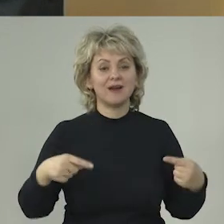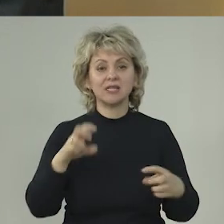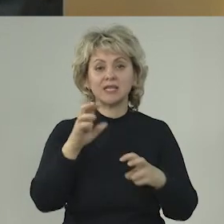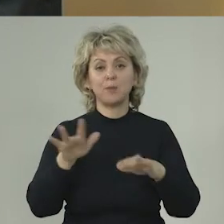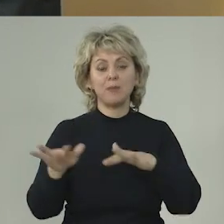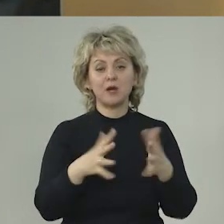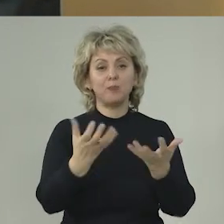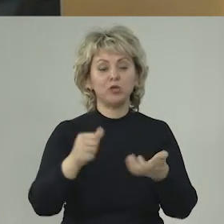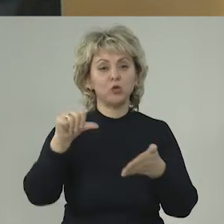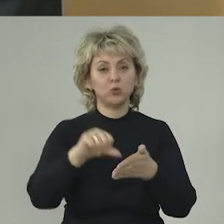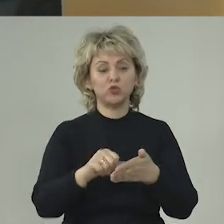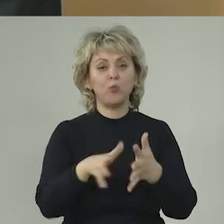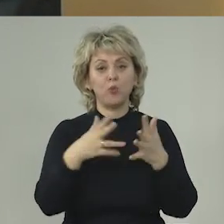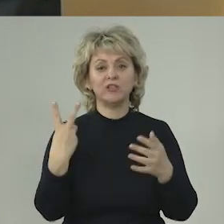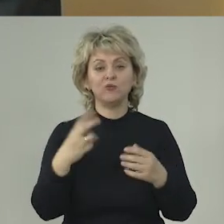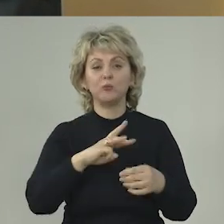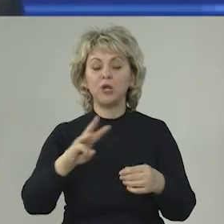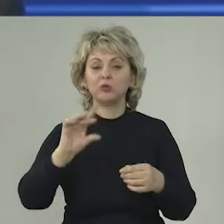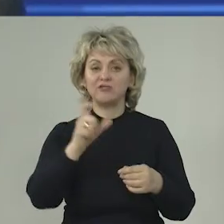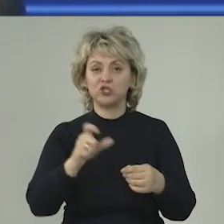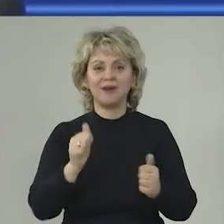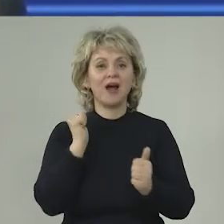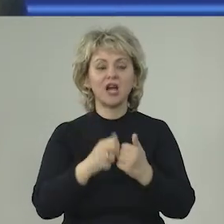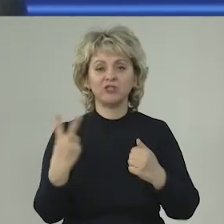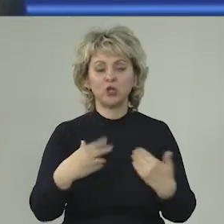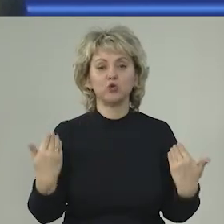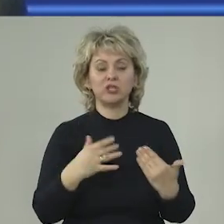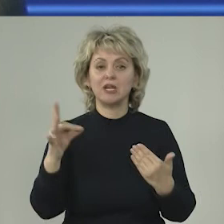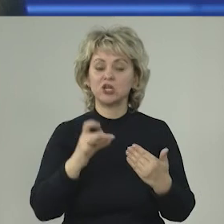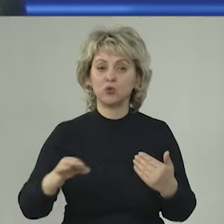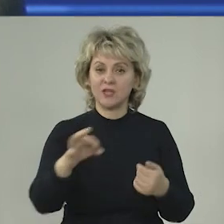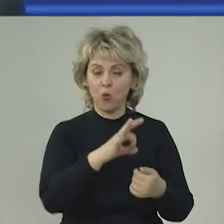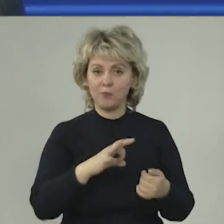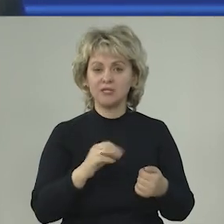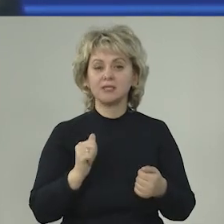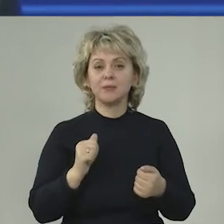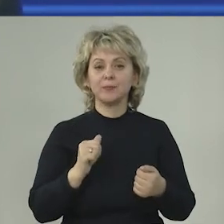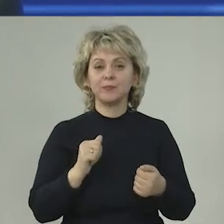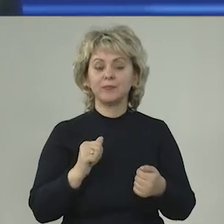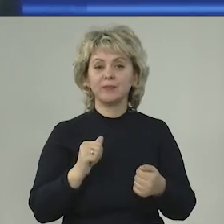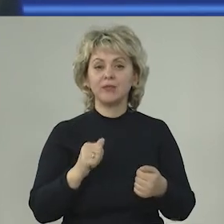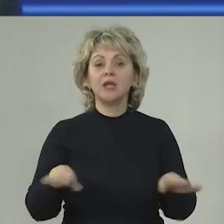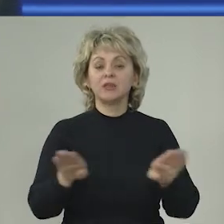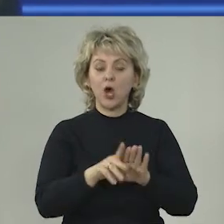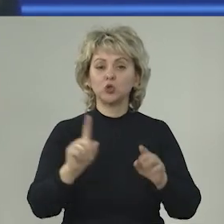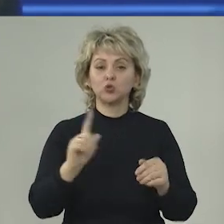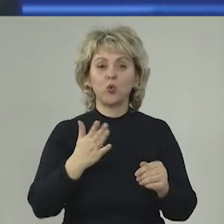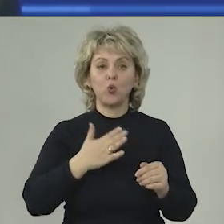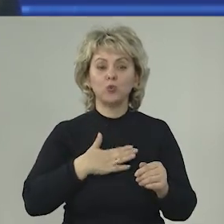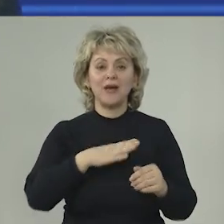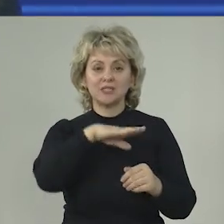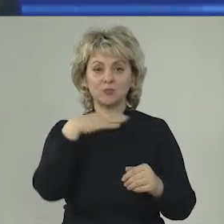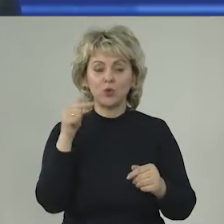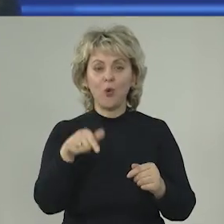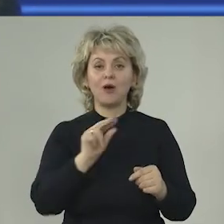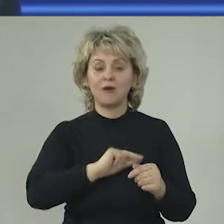разных предприятиях принят участие более 2 миллионов человек. Каждый второй житель Ростовской области. Так что у нас